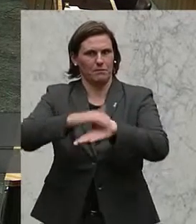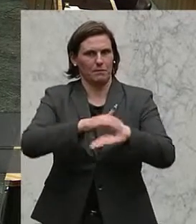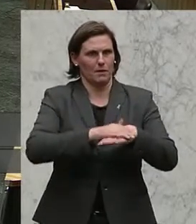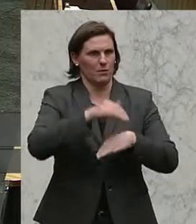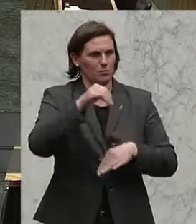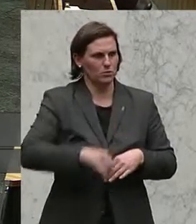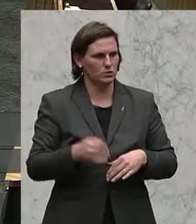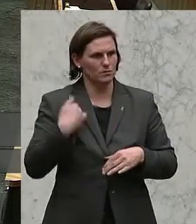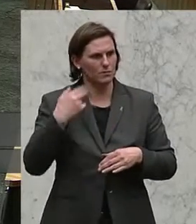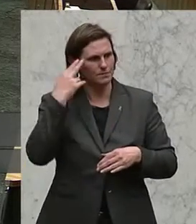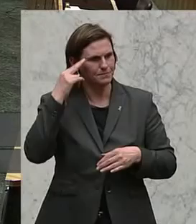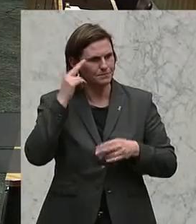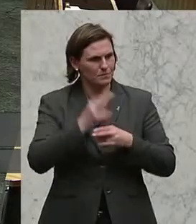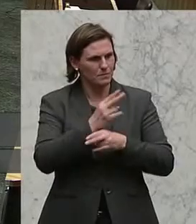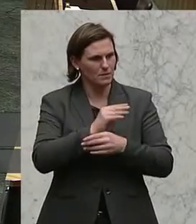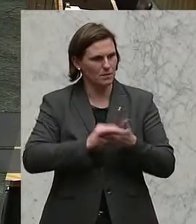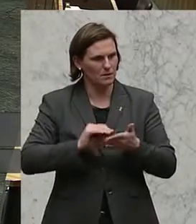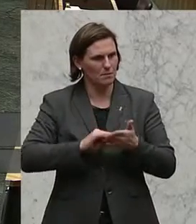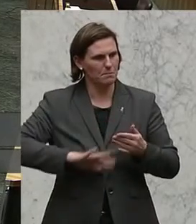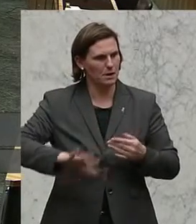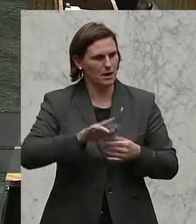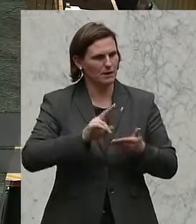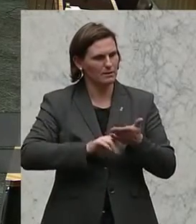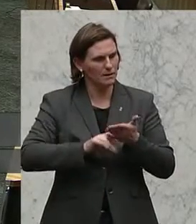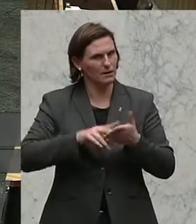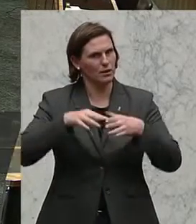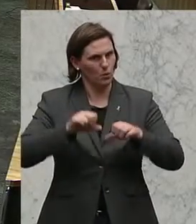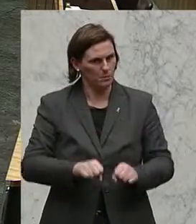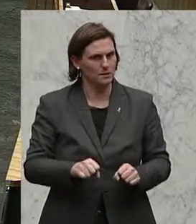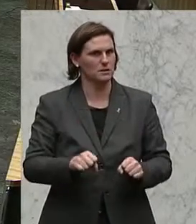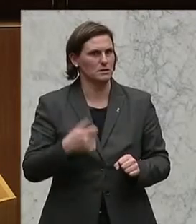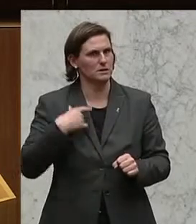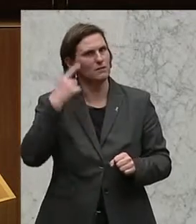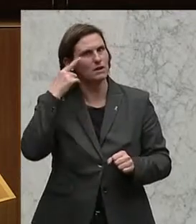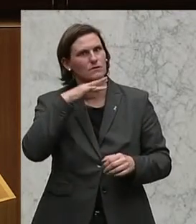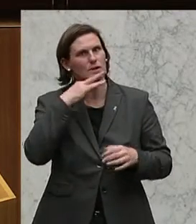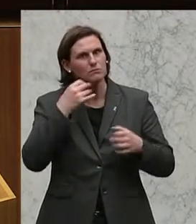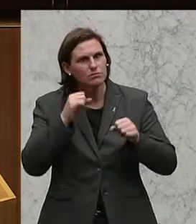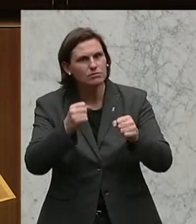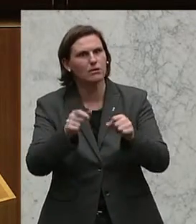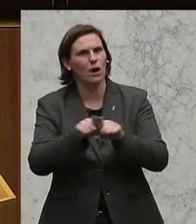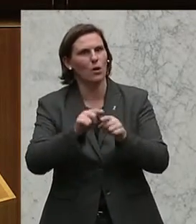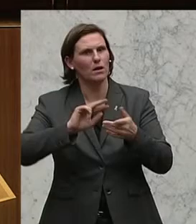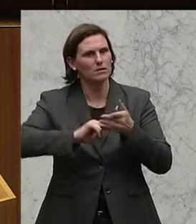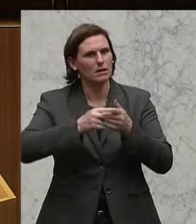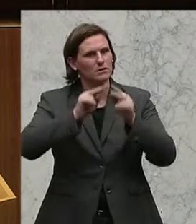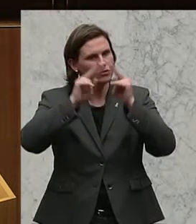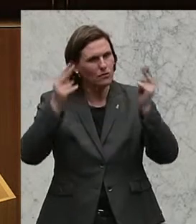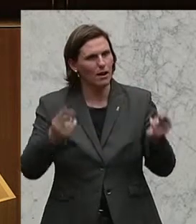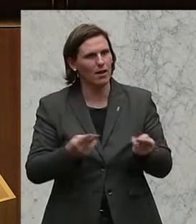Staatssekretär sehr engagiert, ist im Bereich der digitalen Kompetenzen, weil es darum geht, einfach auch eine technische Welt,